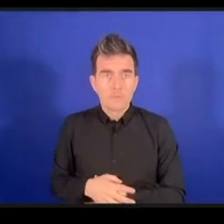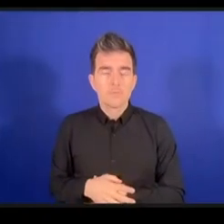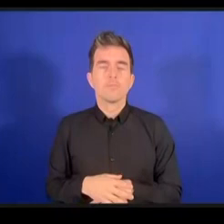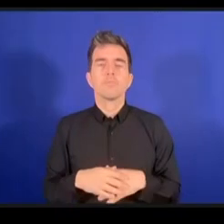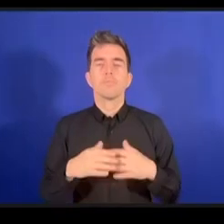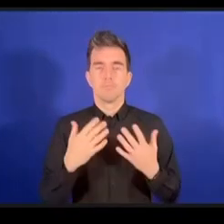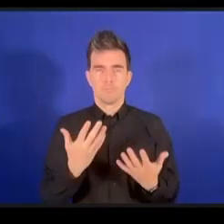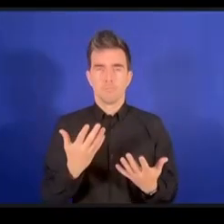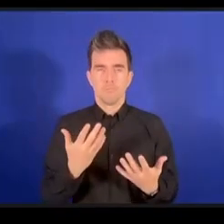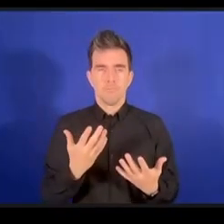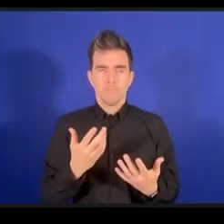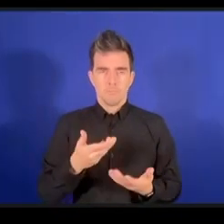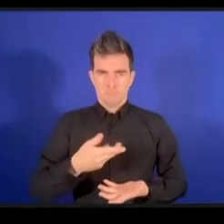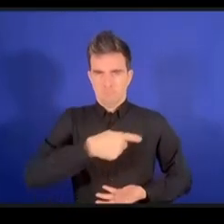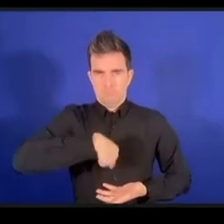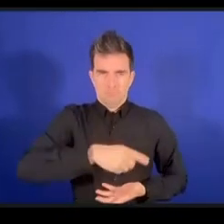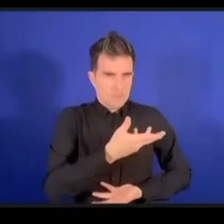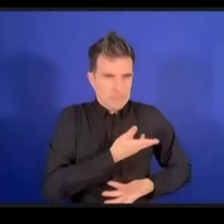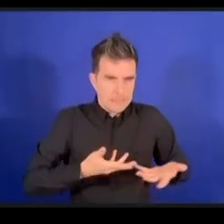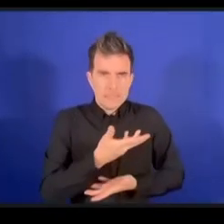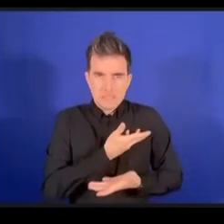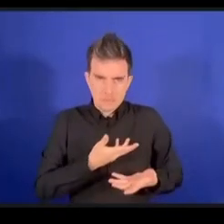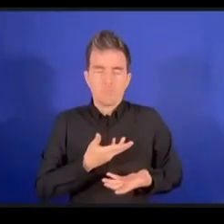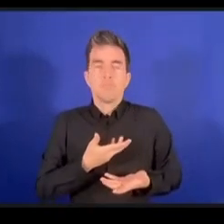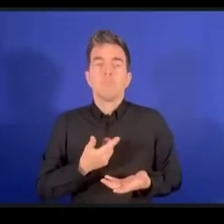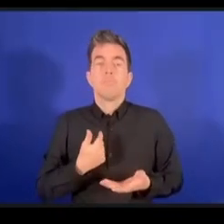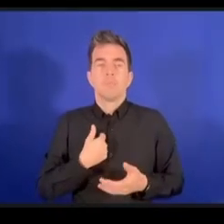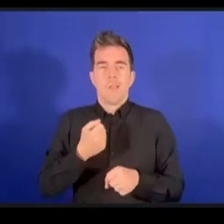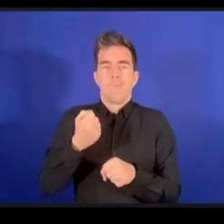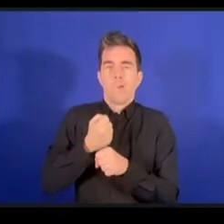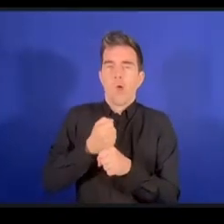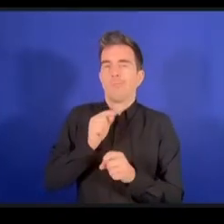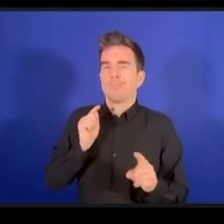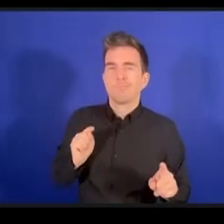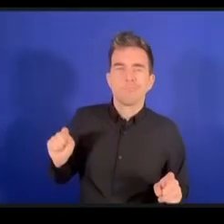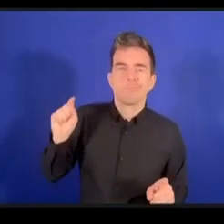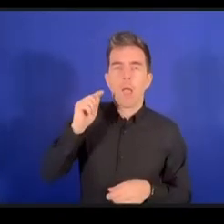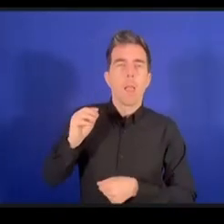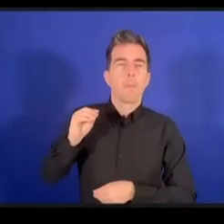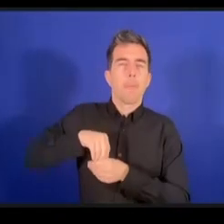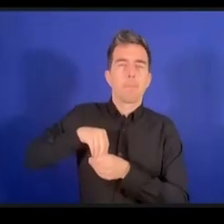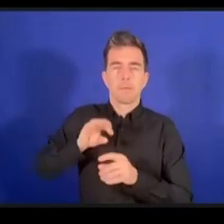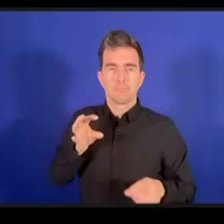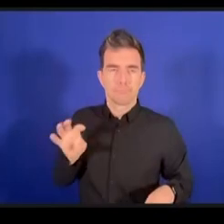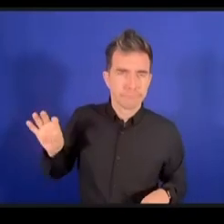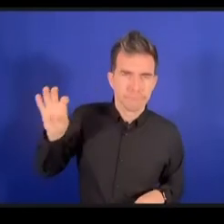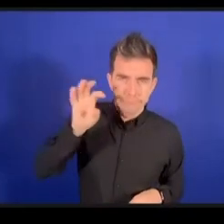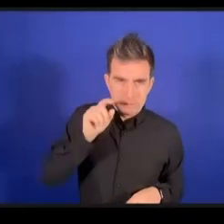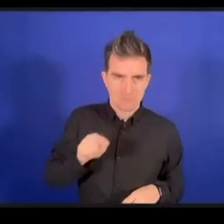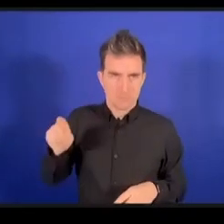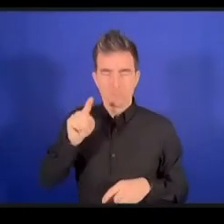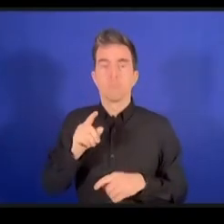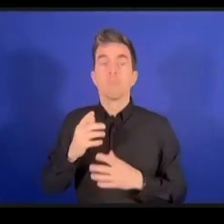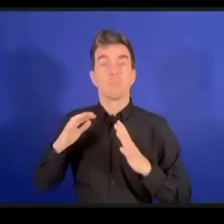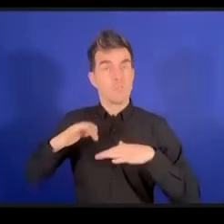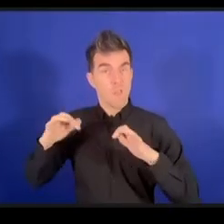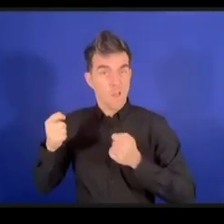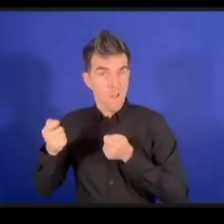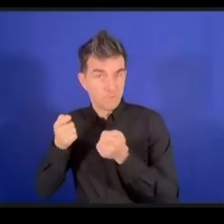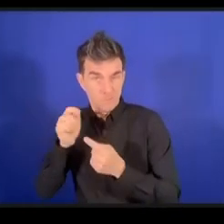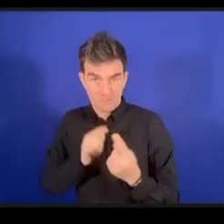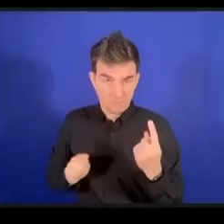الأعضاء وكذلك الحكومات من أجل أن نضع السياسات الخاصة بالتعليم نحن لا